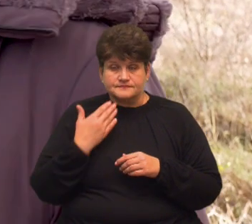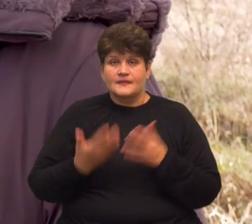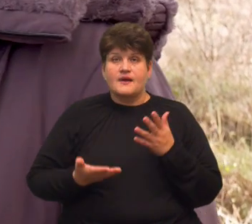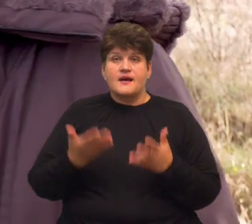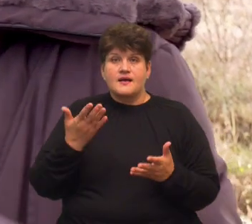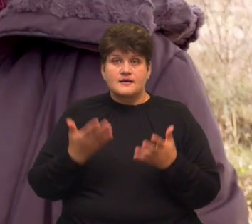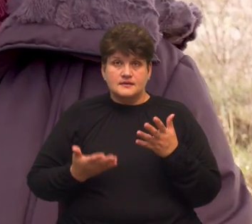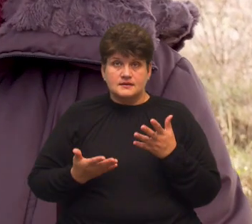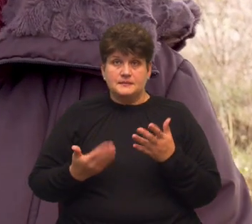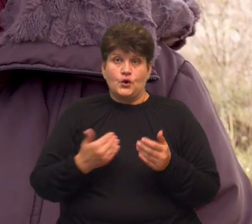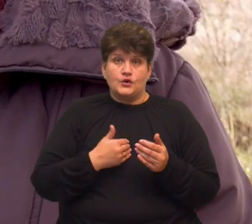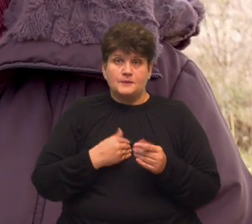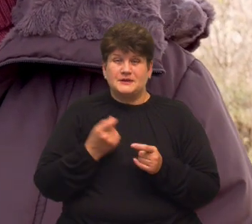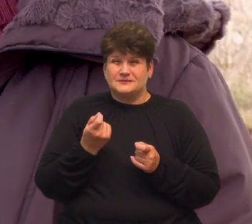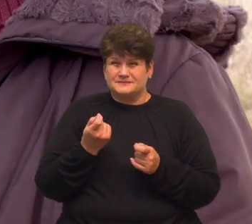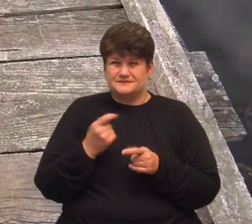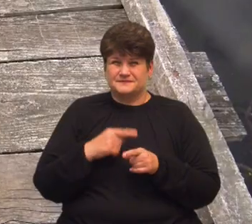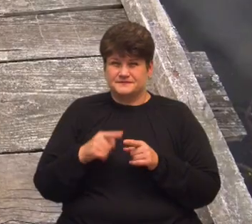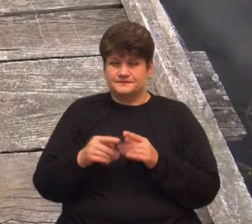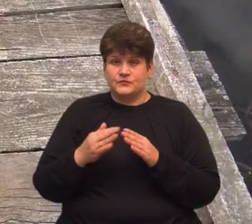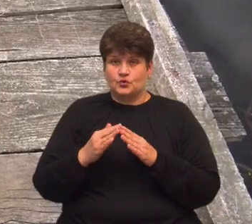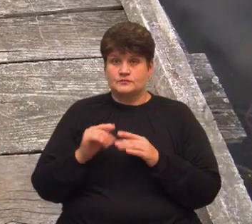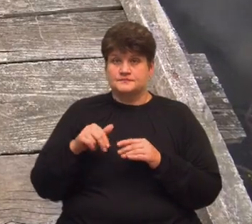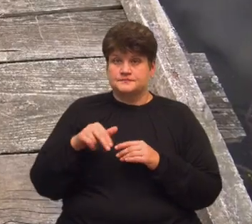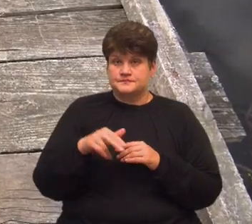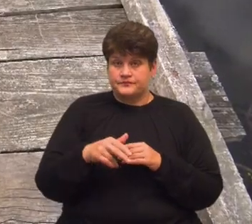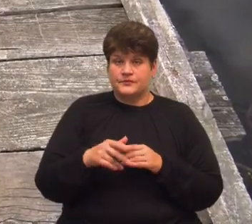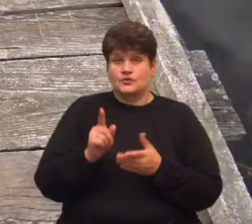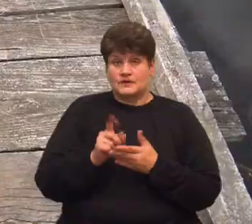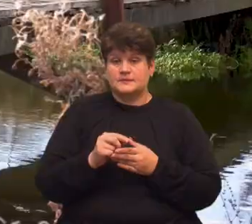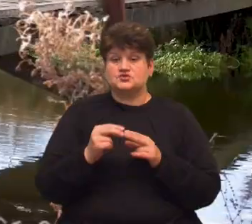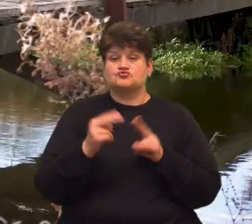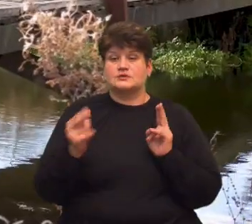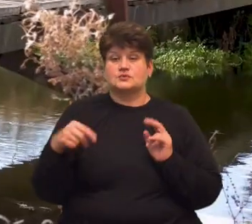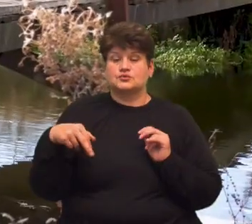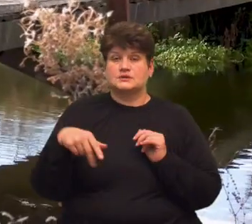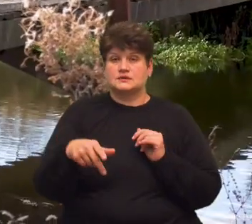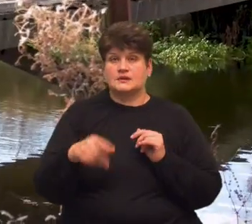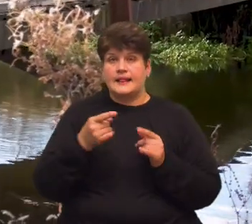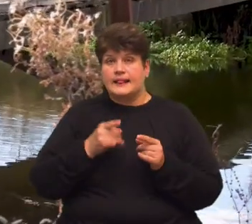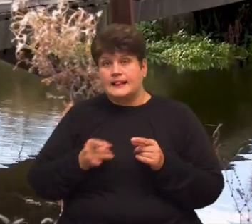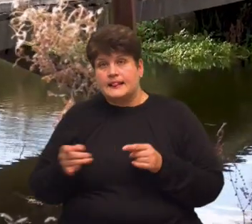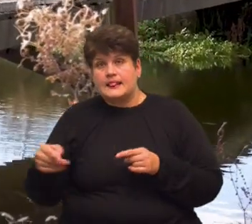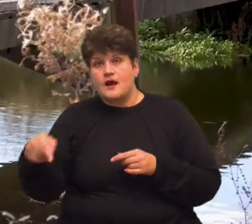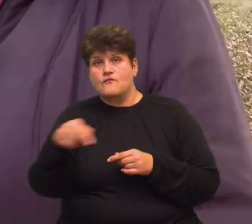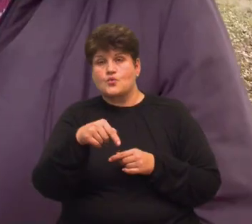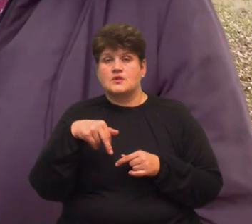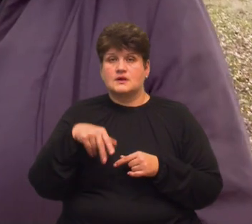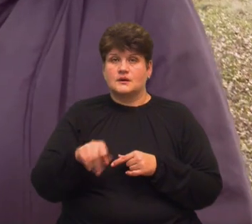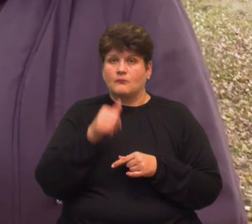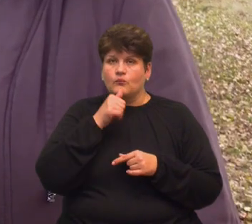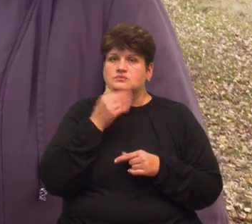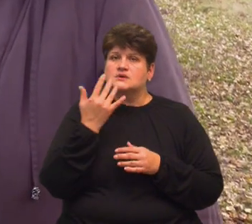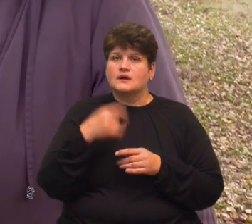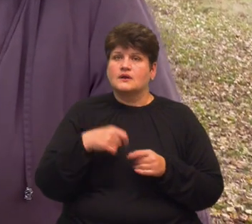хотів скоріше трошки додому добратися, то мусиш через склад. Навколо, як ти спробуєте стільки кілометрів. Там